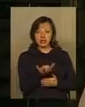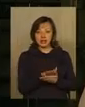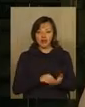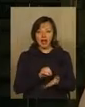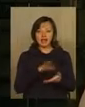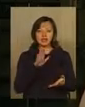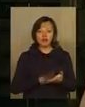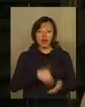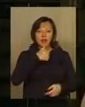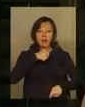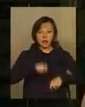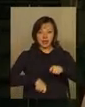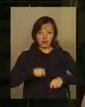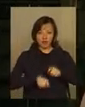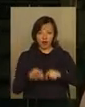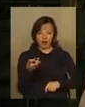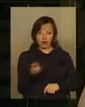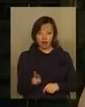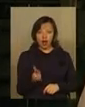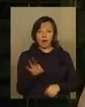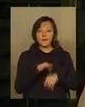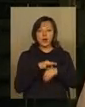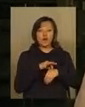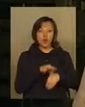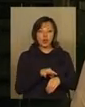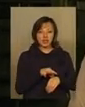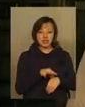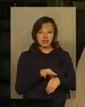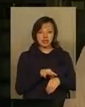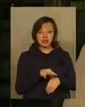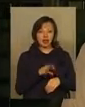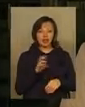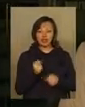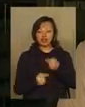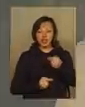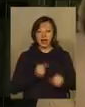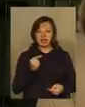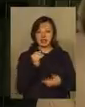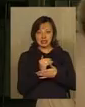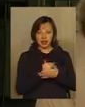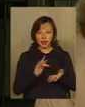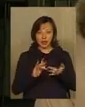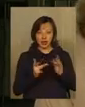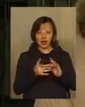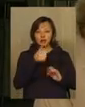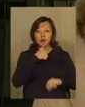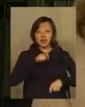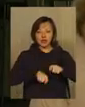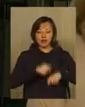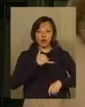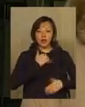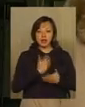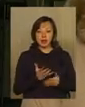реєстрація на пробне тестування, яка проводиться через систему інтернет. Пробне тестування у нас є